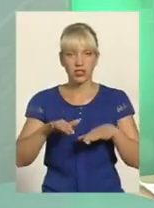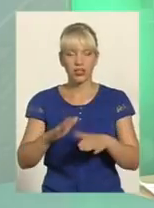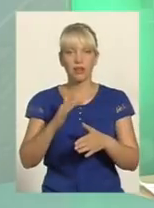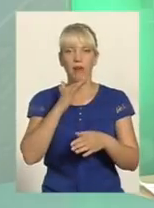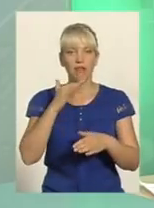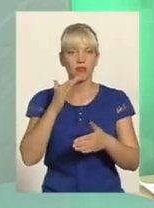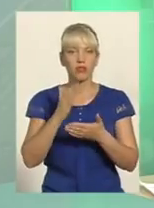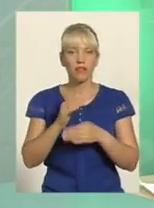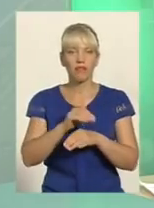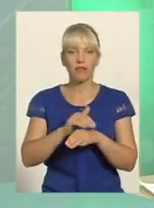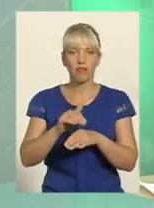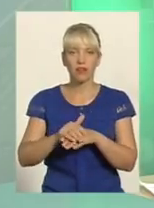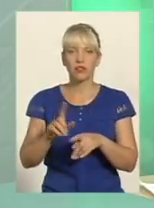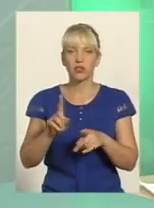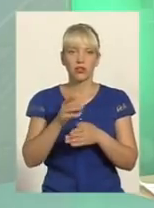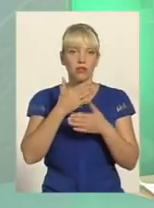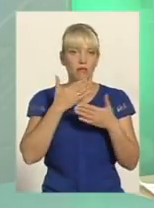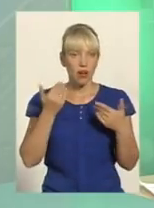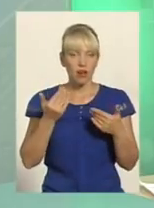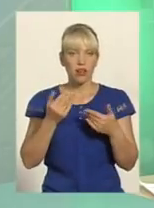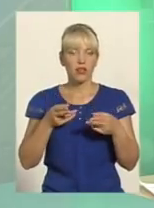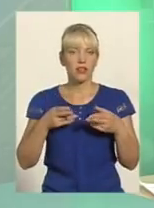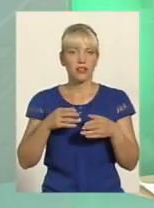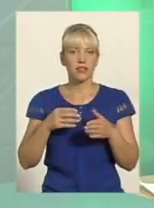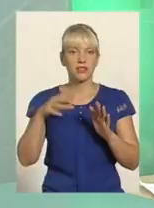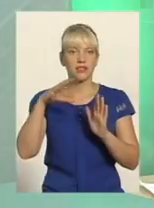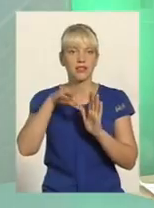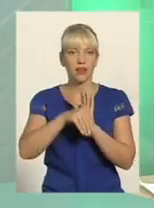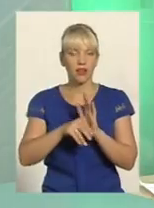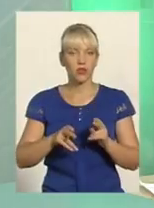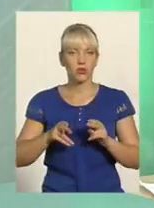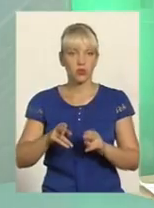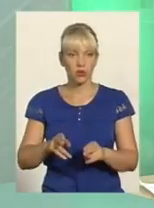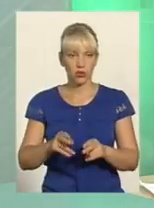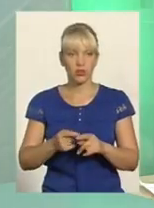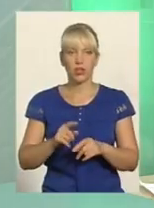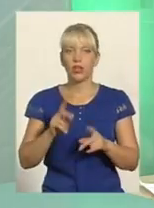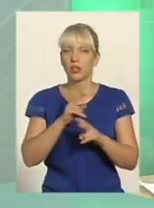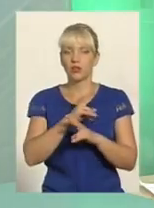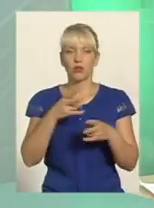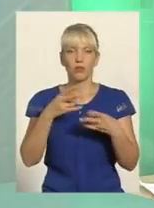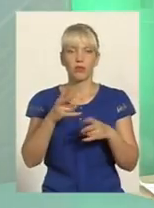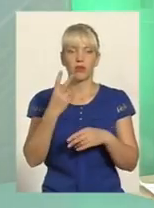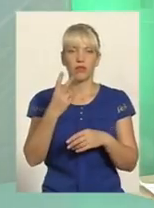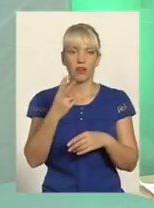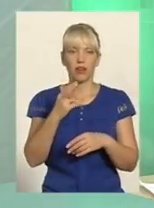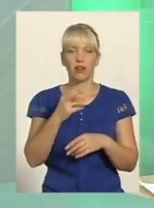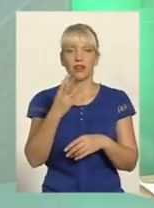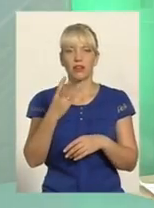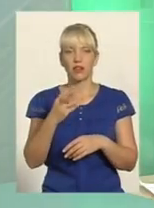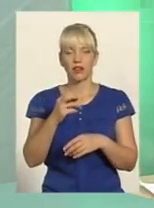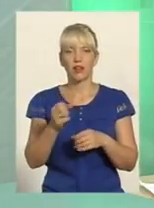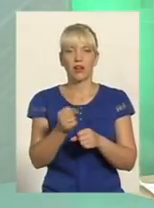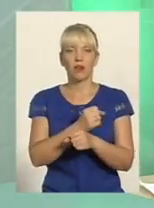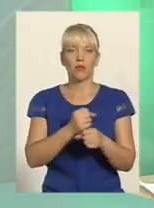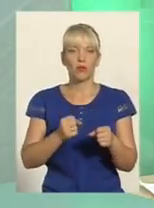ми об'єктивно підходимо до цього факту і нікому не потрібні 2-3 боєприпаси для того, щоб прозвітувати про кримінальне